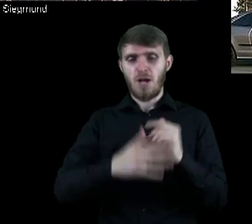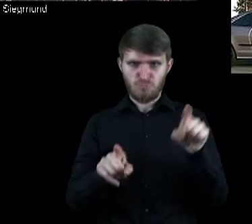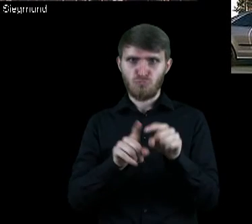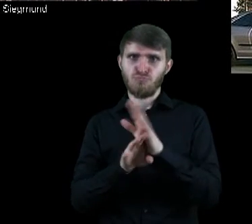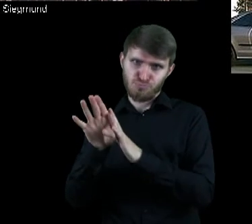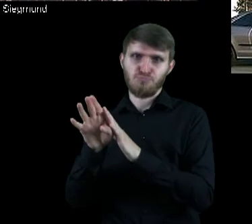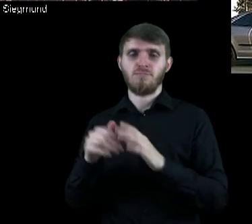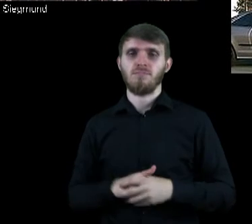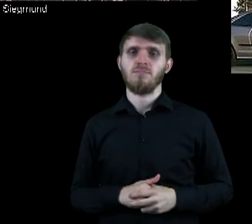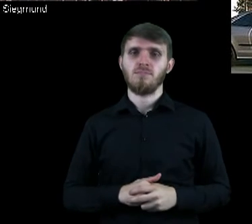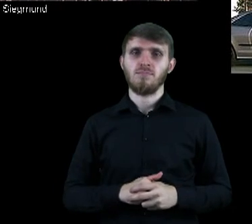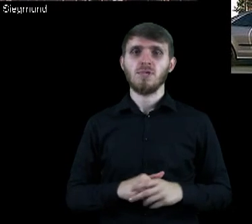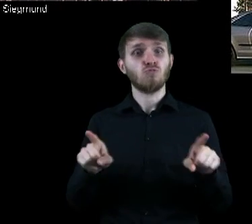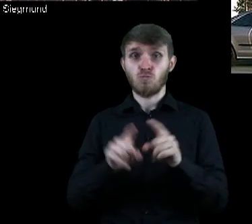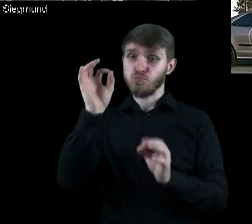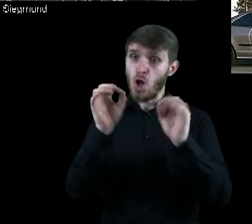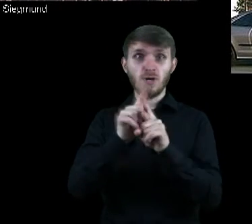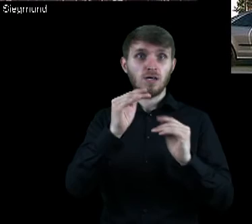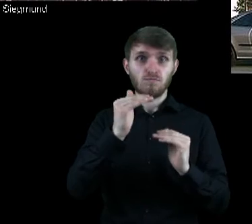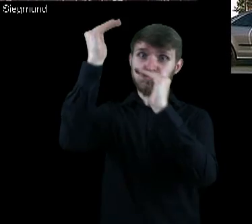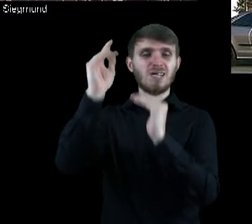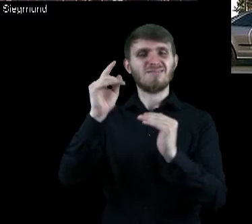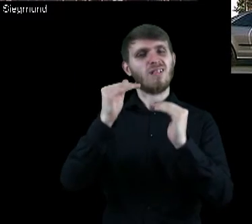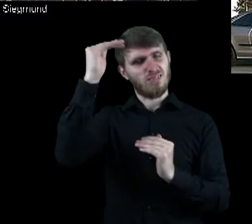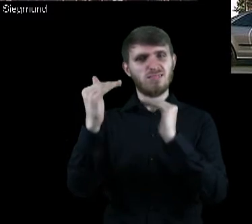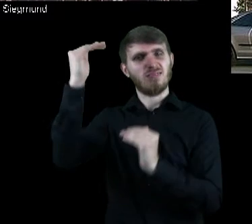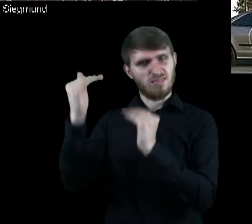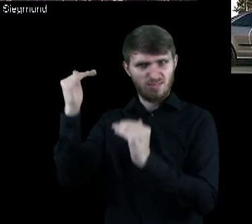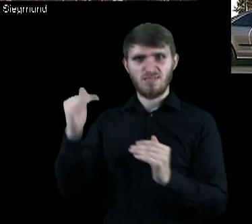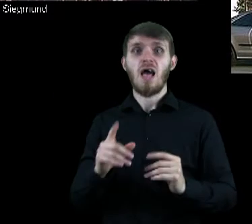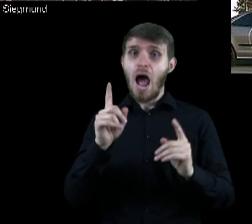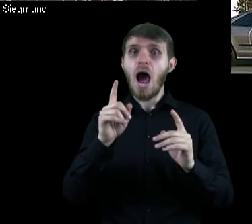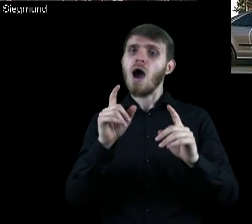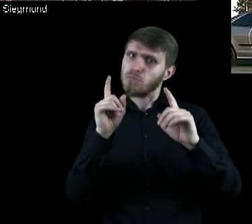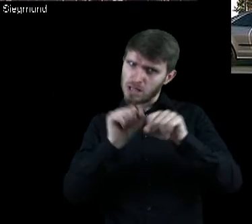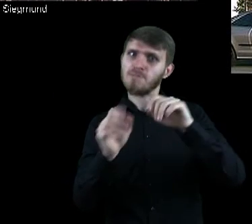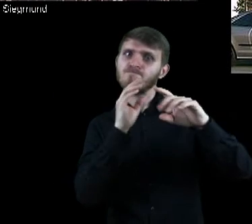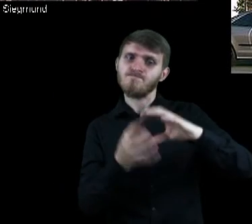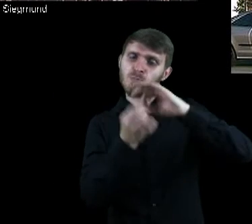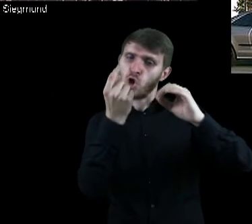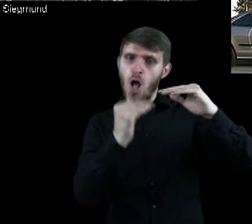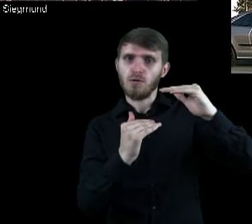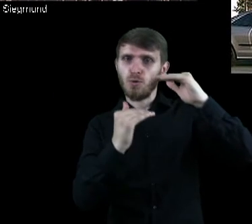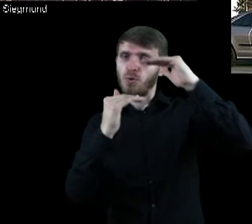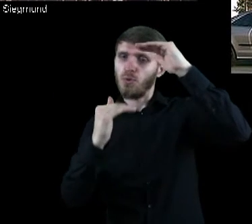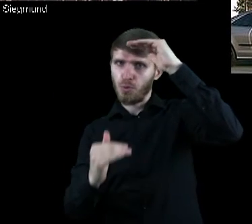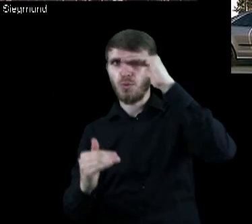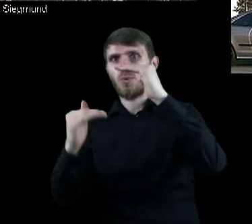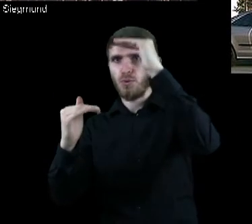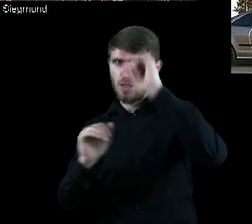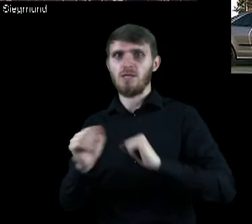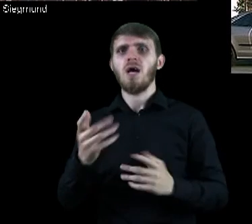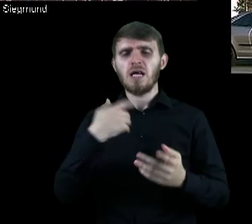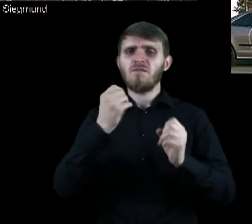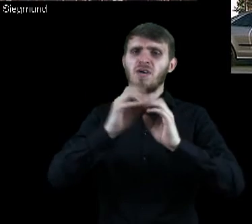Ogólny trend jest ten sam. Gdy ropa rośnie, benzyna też. Chociaż nie zawsze o tyle samo procent, zależność jest ewidentna.